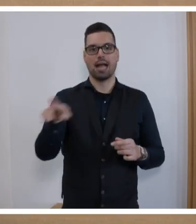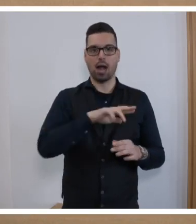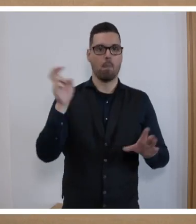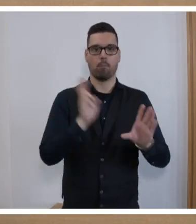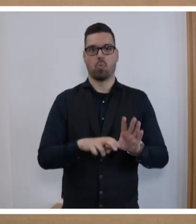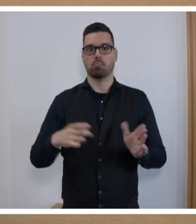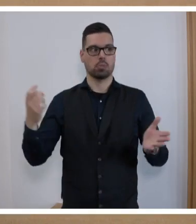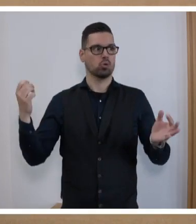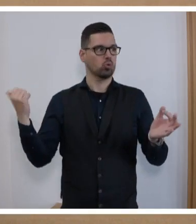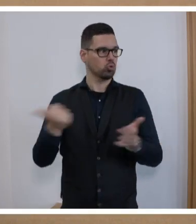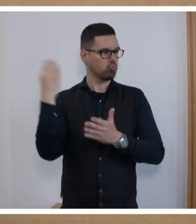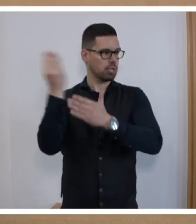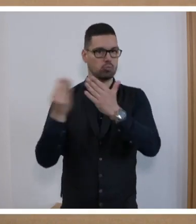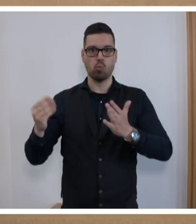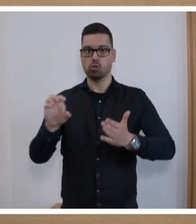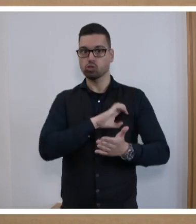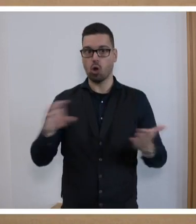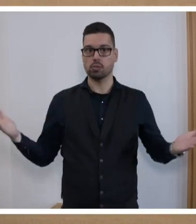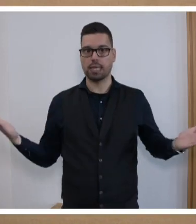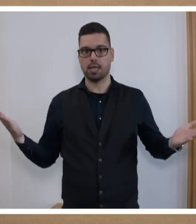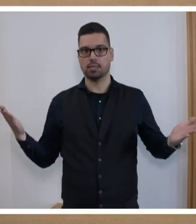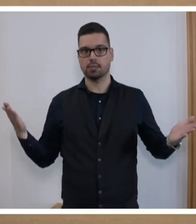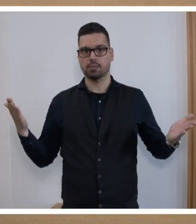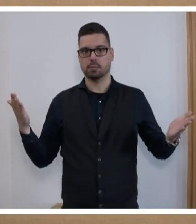Signal, was für eine Chance, meine Damen und Herren.